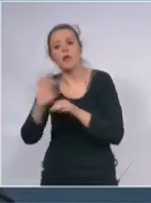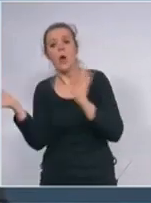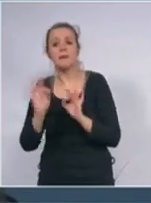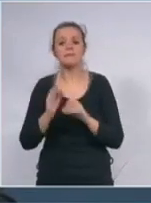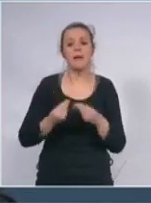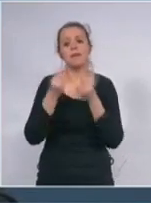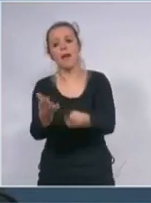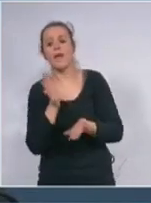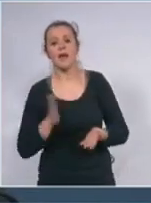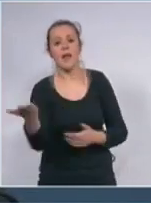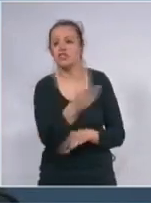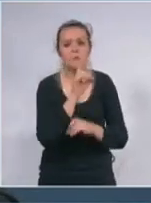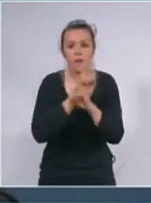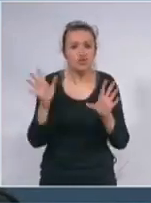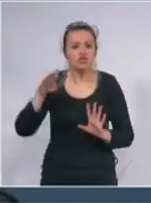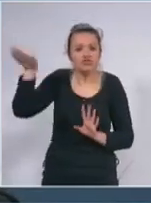samo to uradite